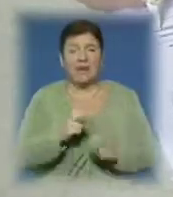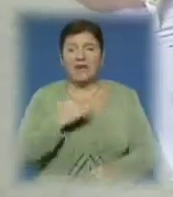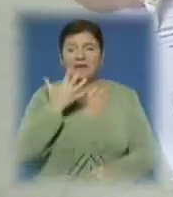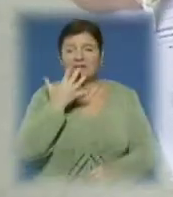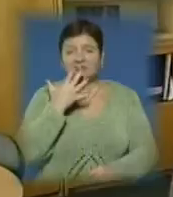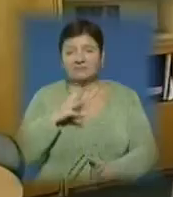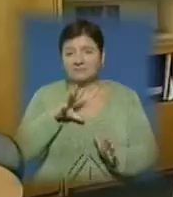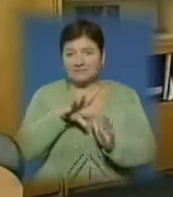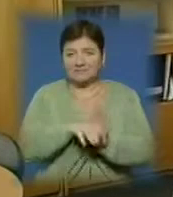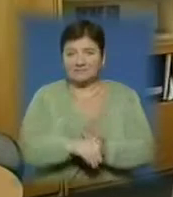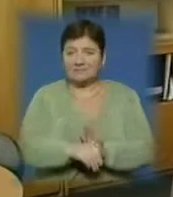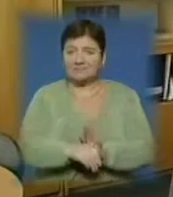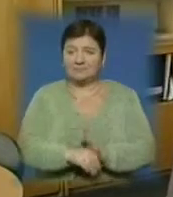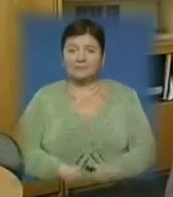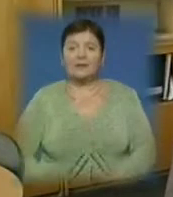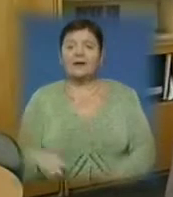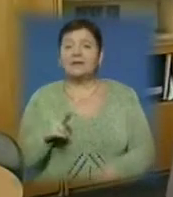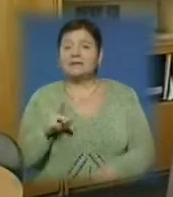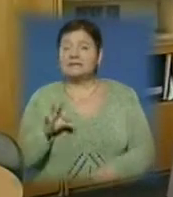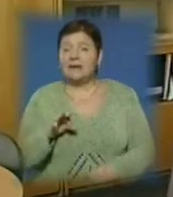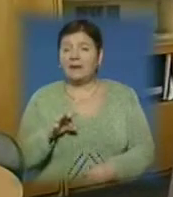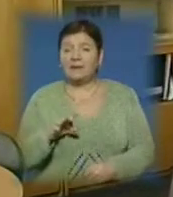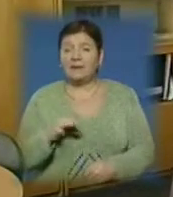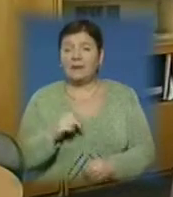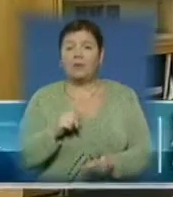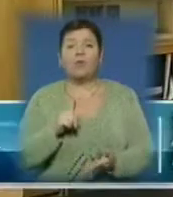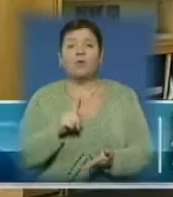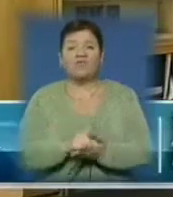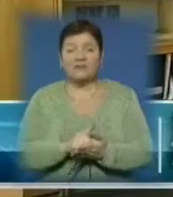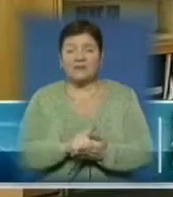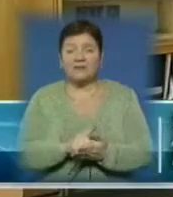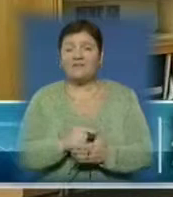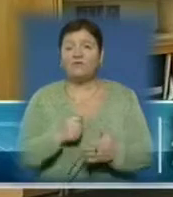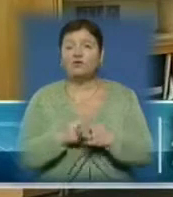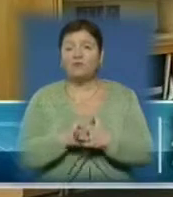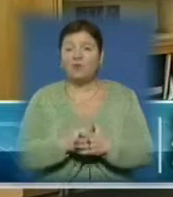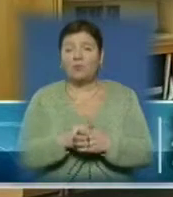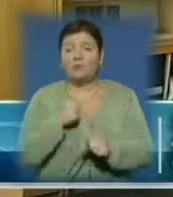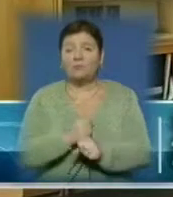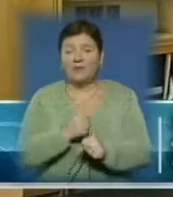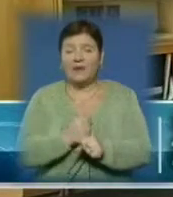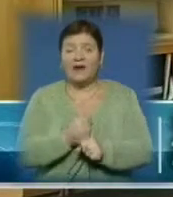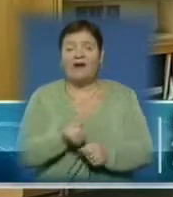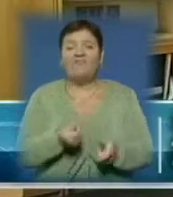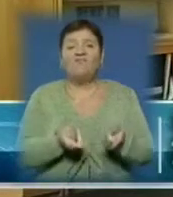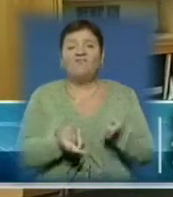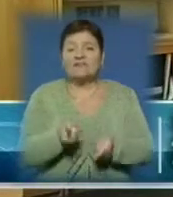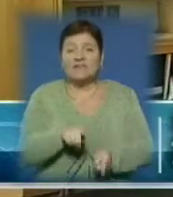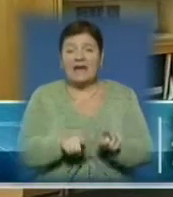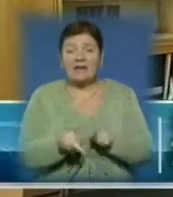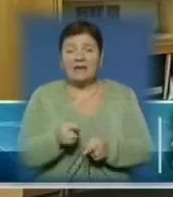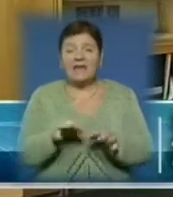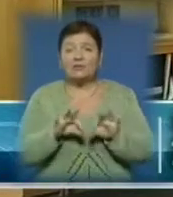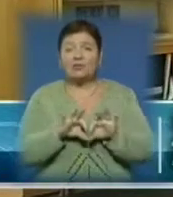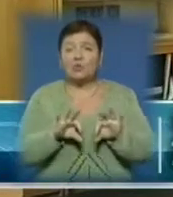інвестиціями. Вакансії в основному робітничі, де потрібно в основному – це візальники жуттів. Практично вони